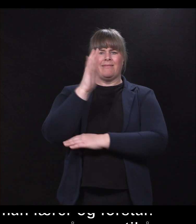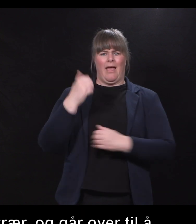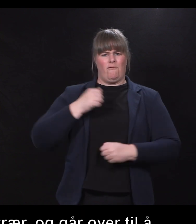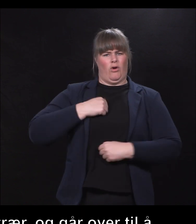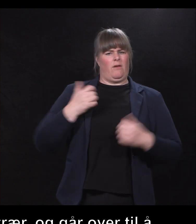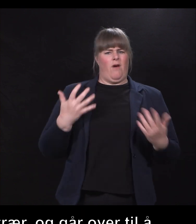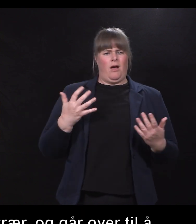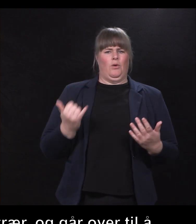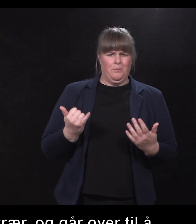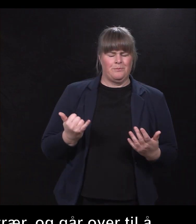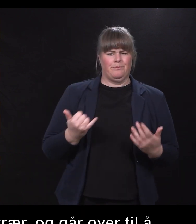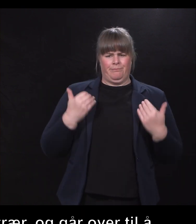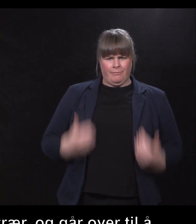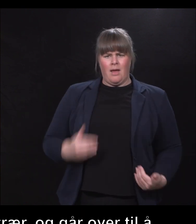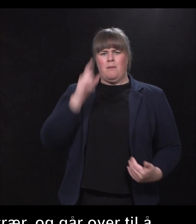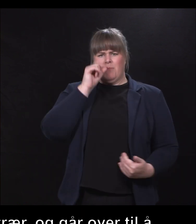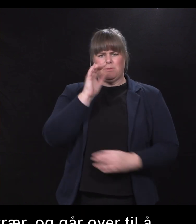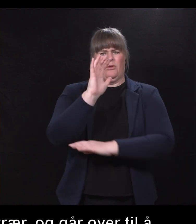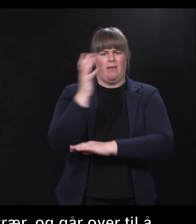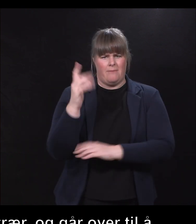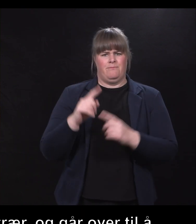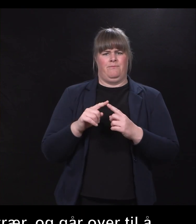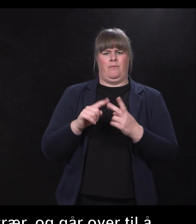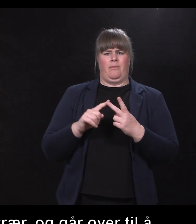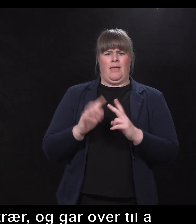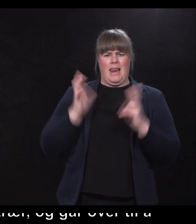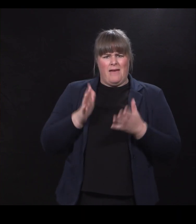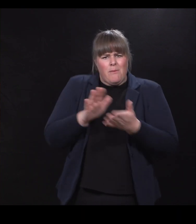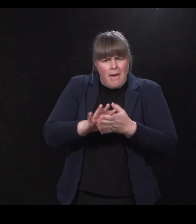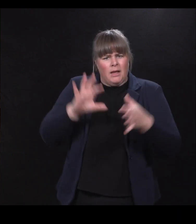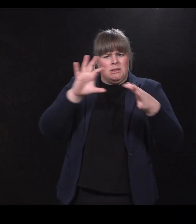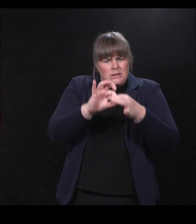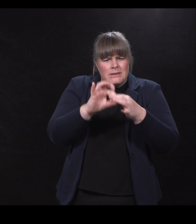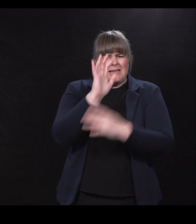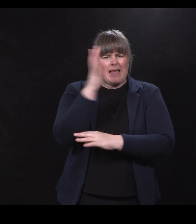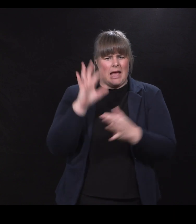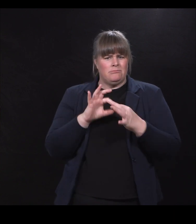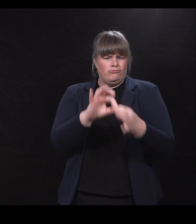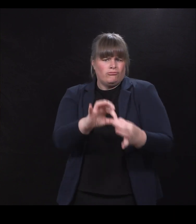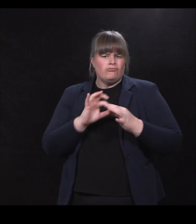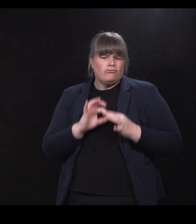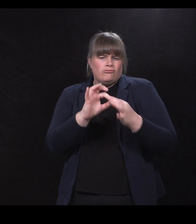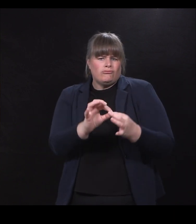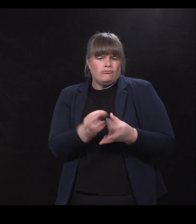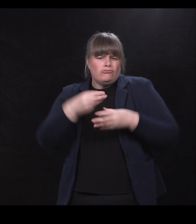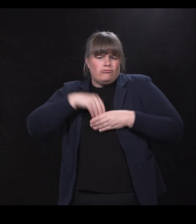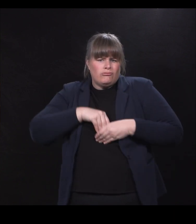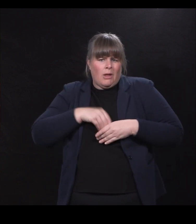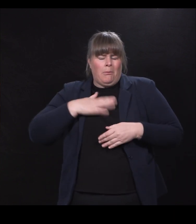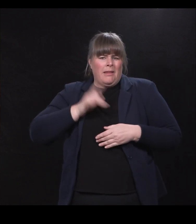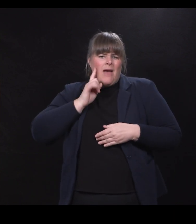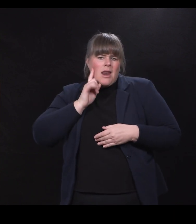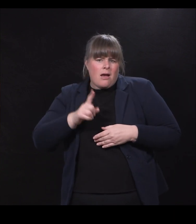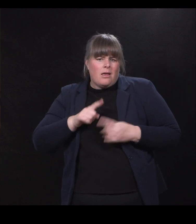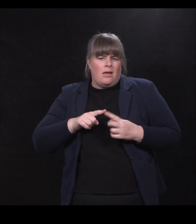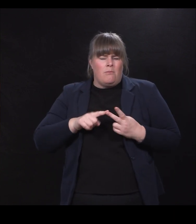En trevåkter er en som passer på et tre, en som lever med treet. At treet er en del av dagen din, at du